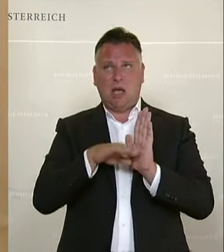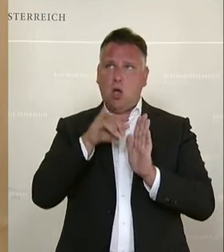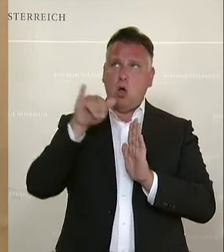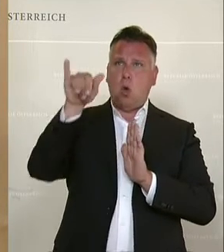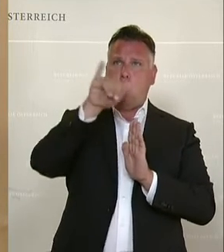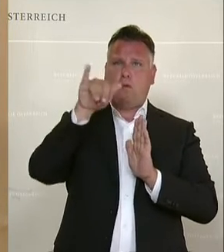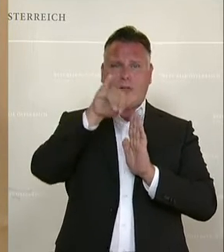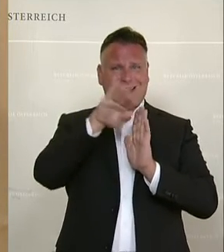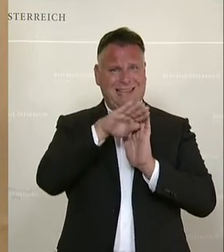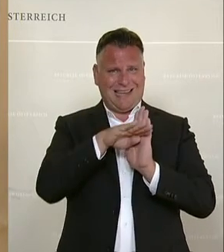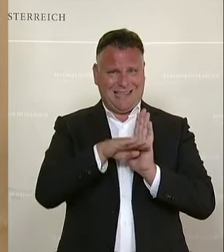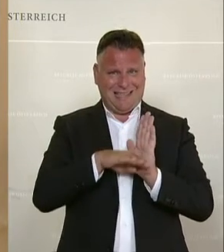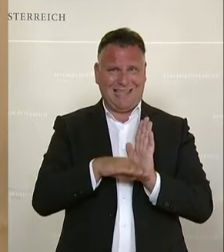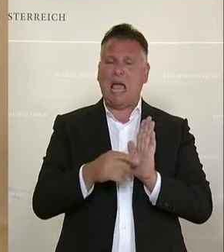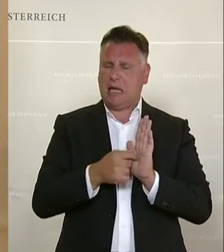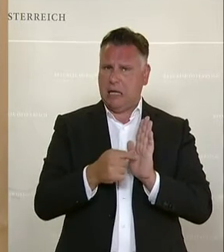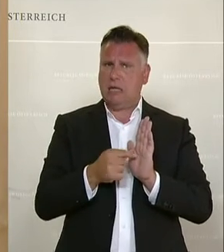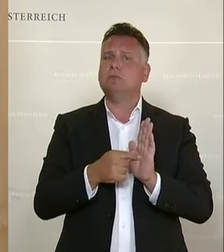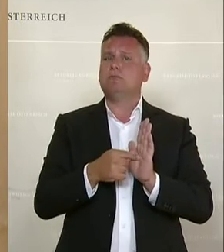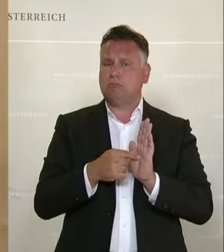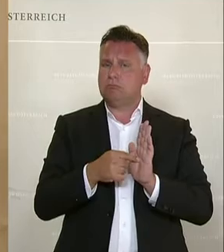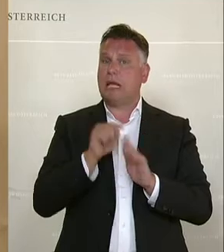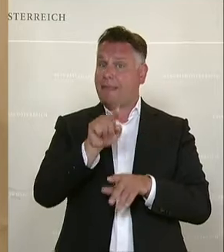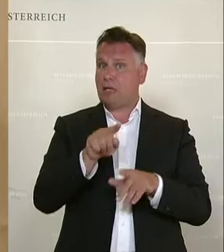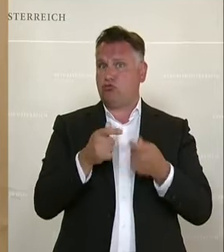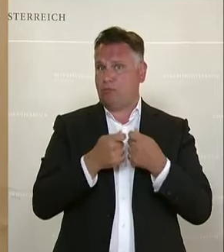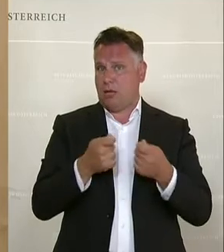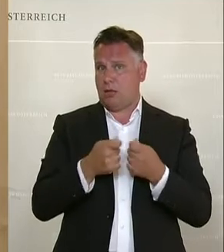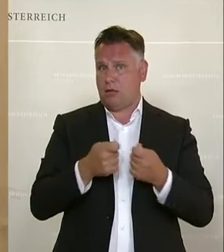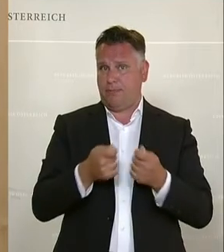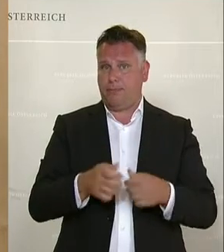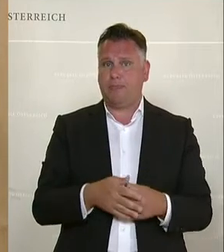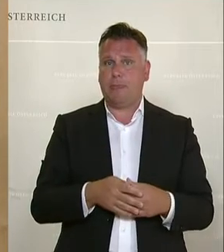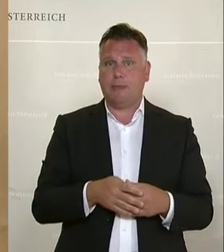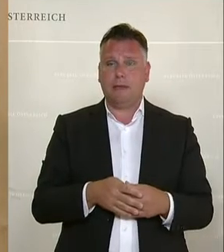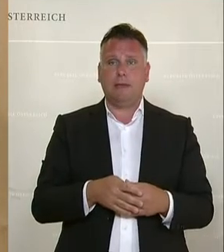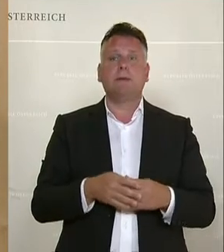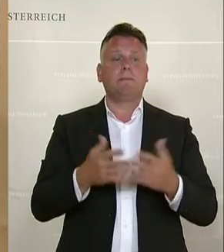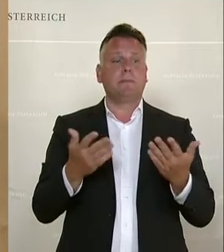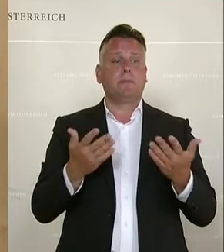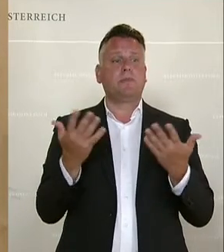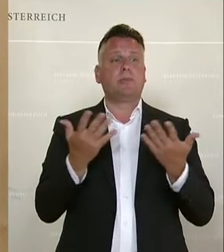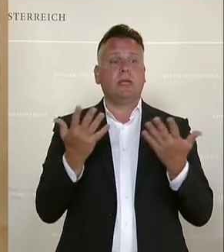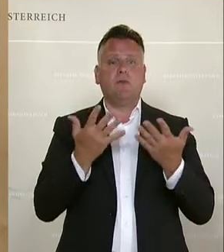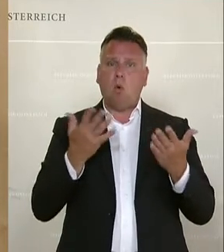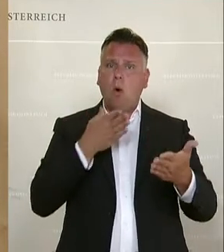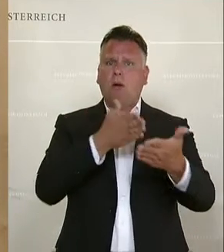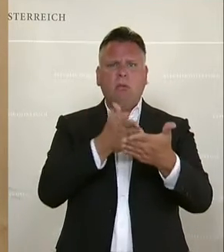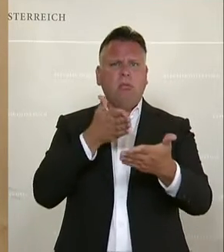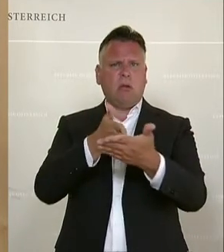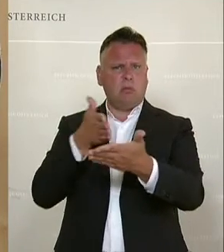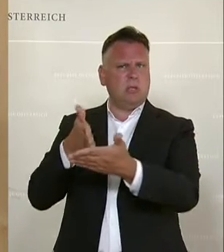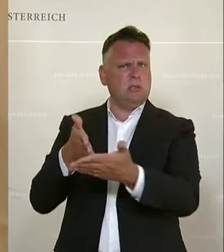Hindernisregisters. Das ist immer wieder das Spannende, nämlich wo sind wirklich welche Hindernisse,